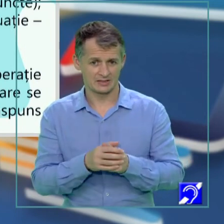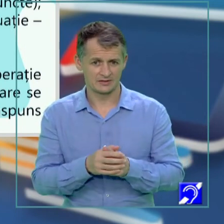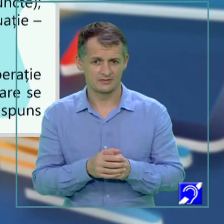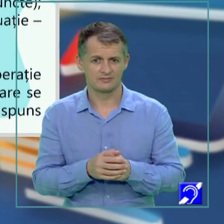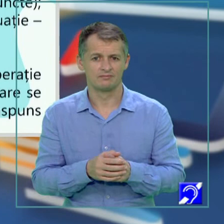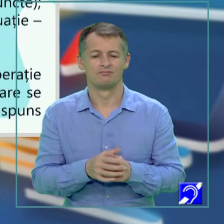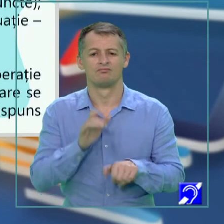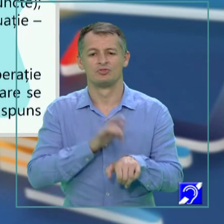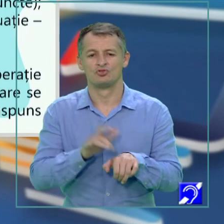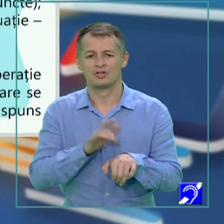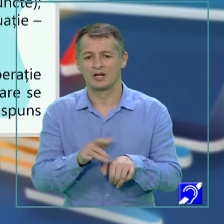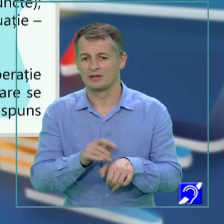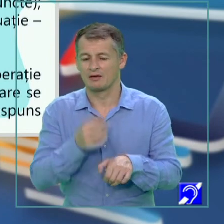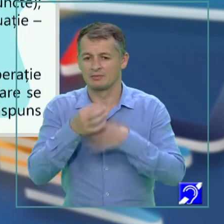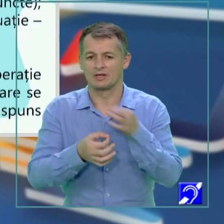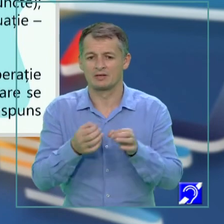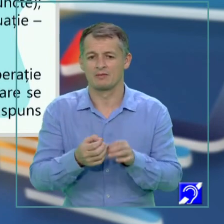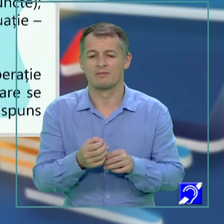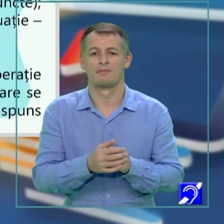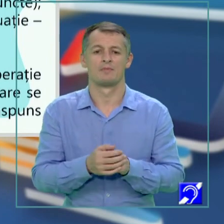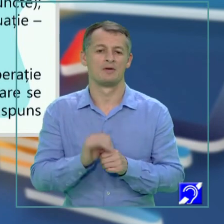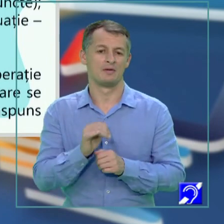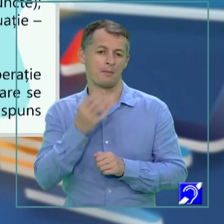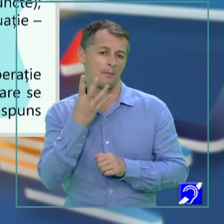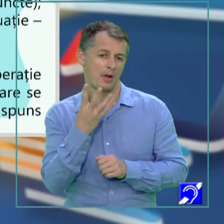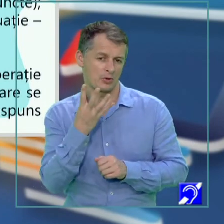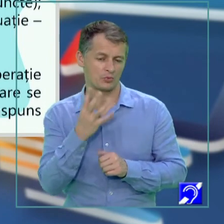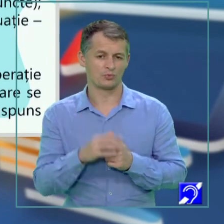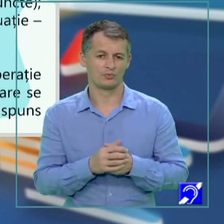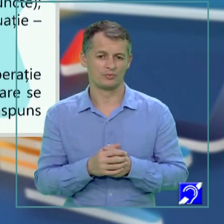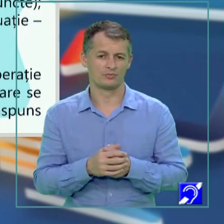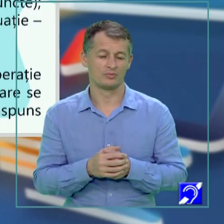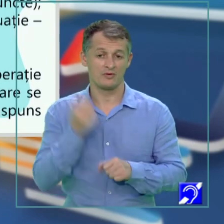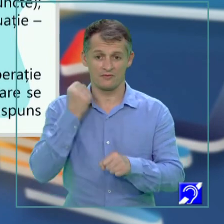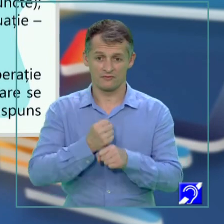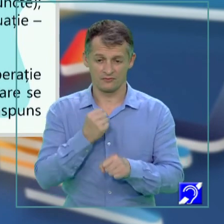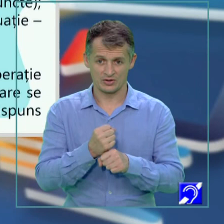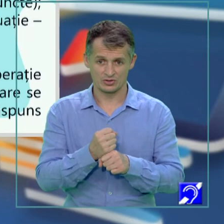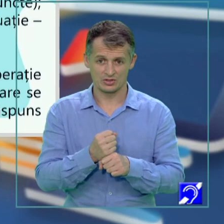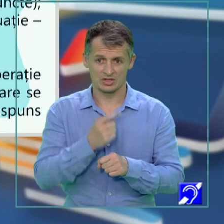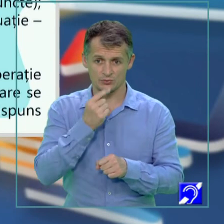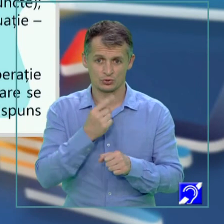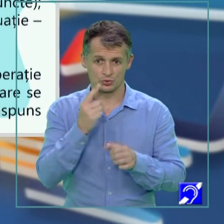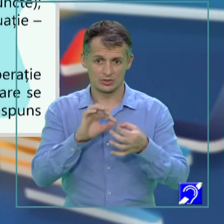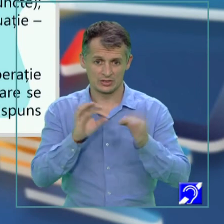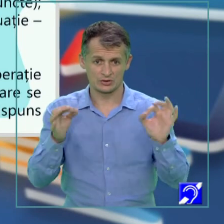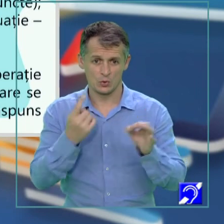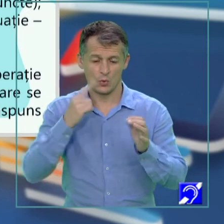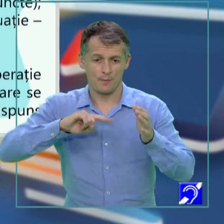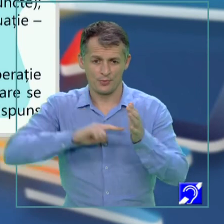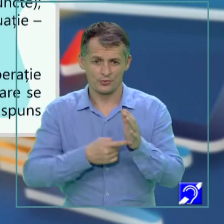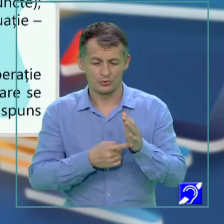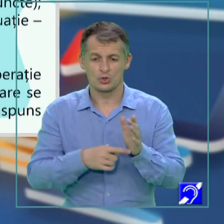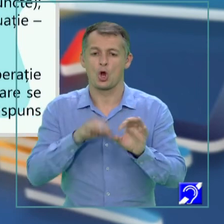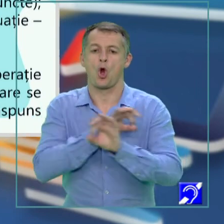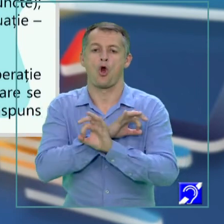încercarea de explicare primește doar două puncte. În timp ce formularea răspunsului în enunț are un punct, iar corectitudinea